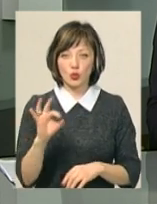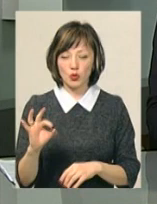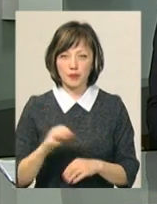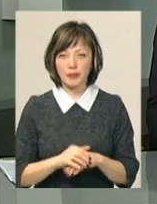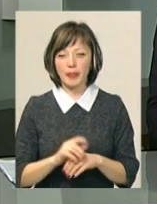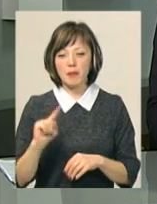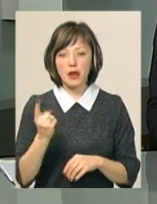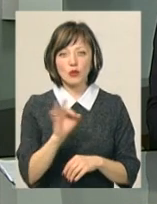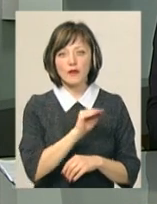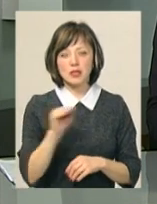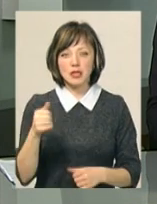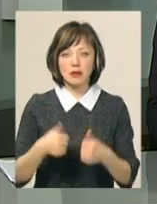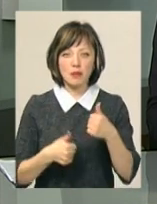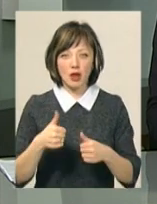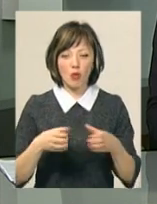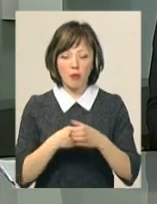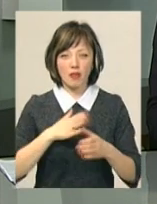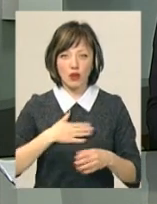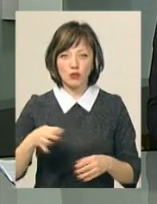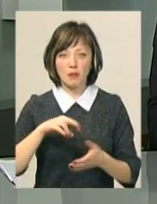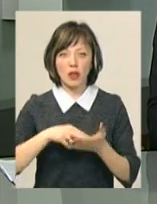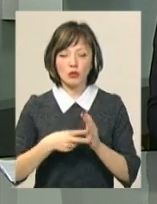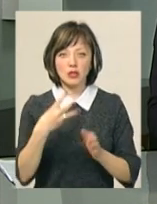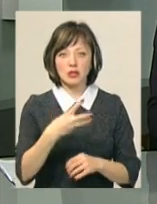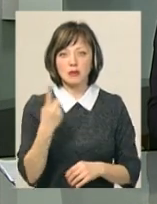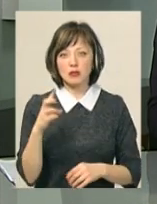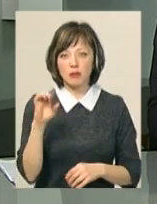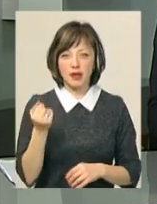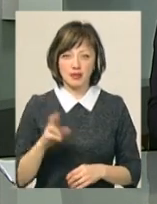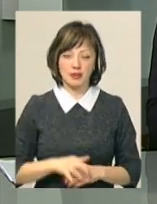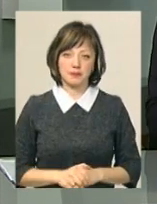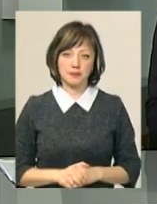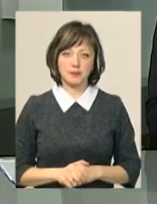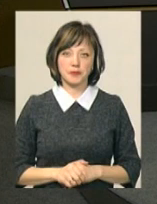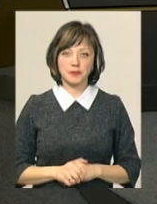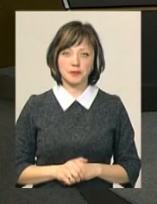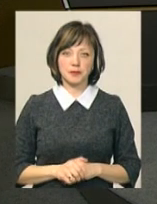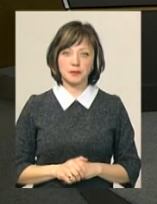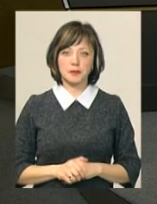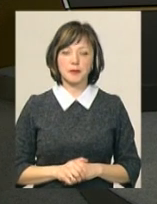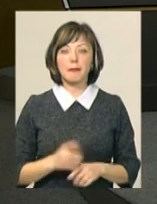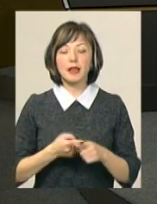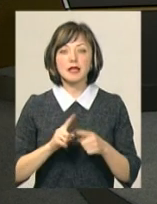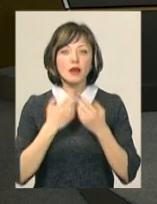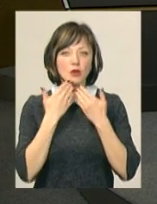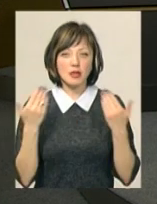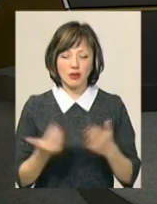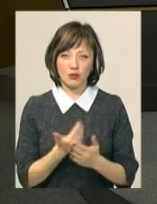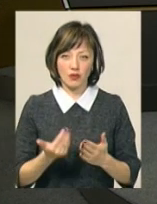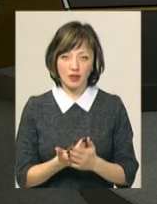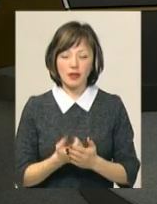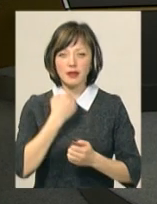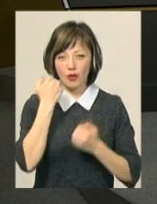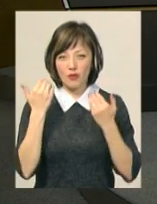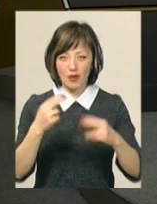Нагадаємо, перший офіційний матч для команд нашої області планується 31 березня. Це остання новина випуску.